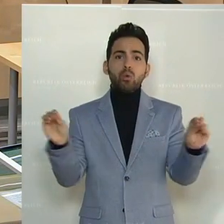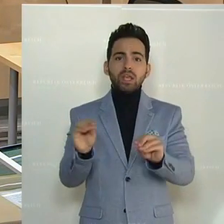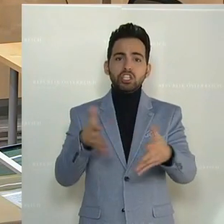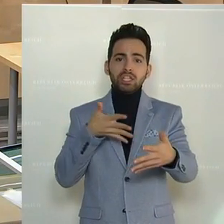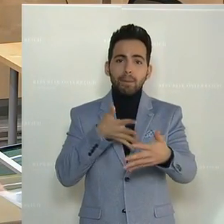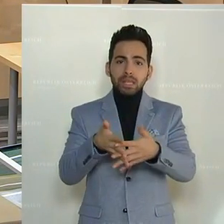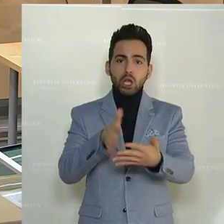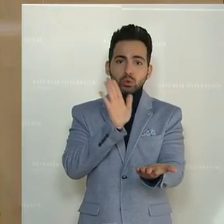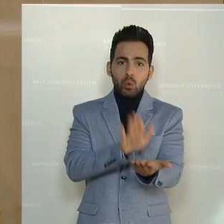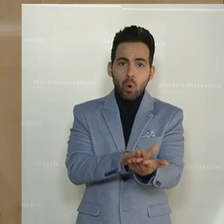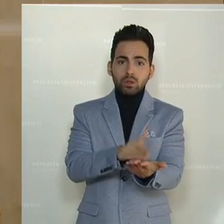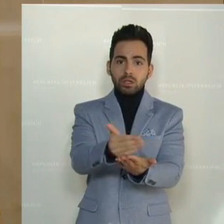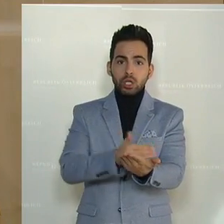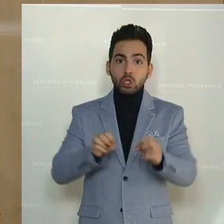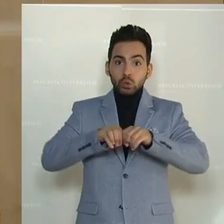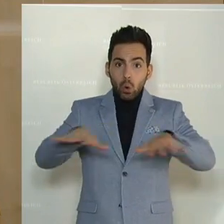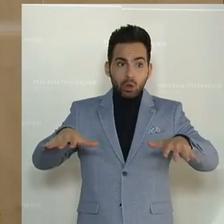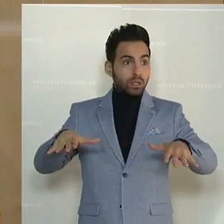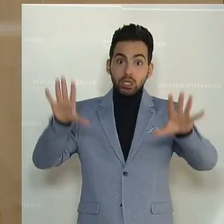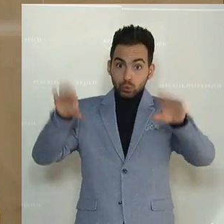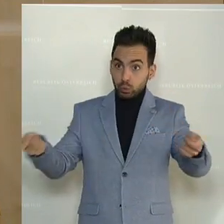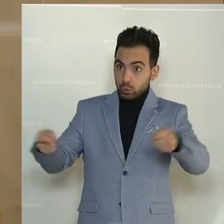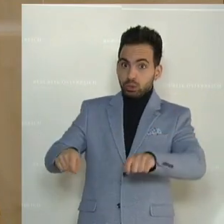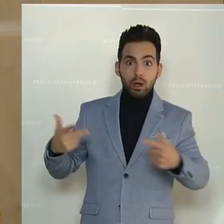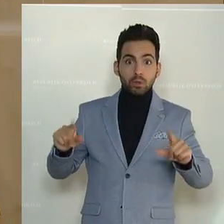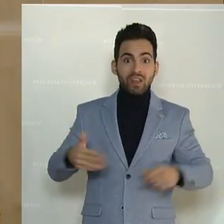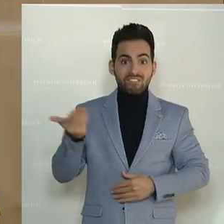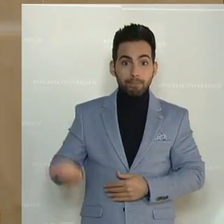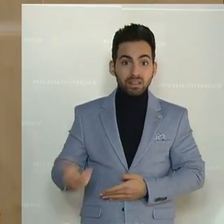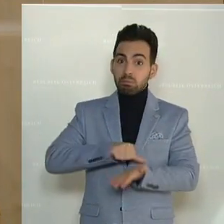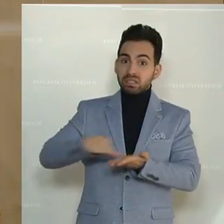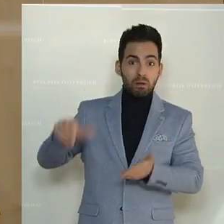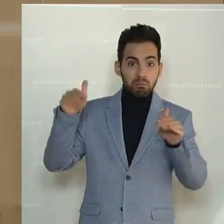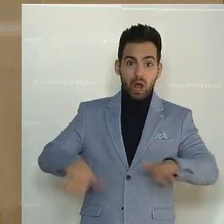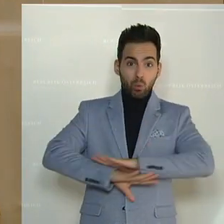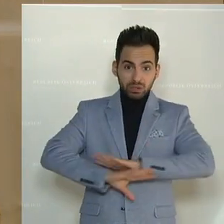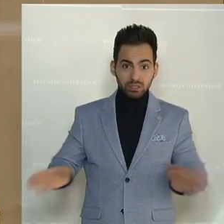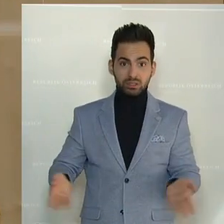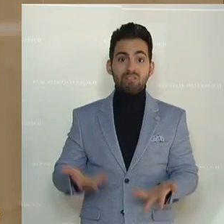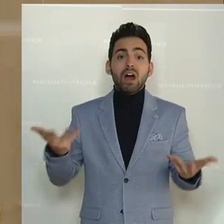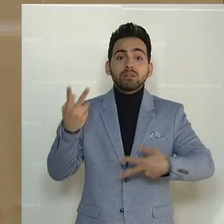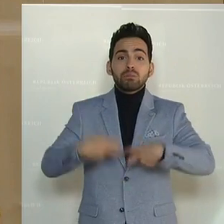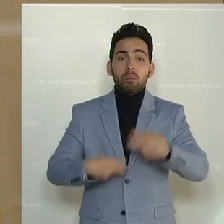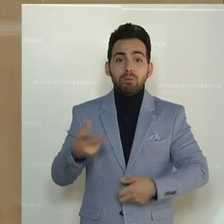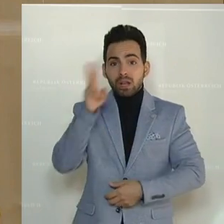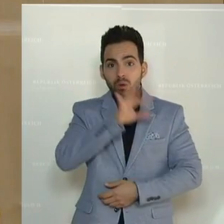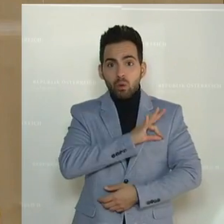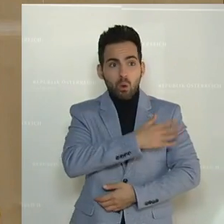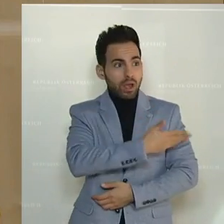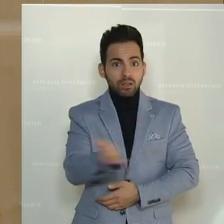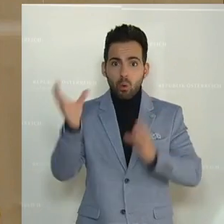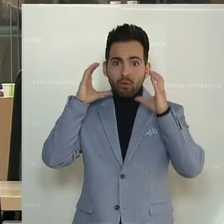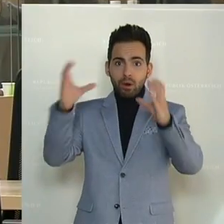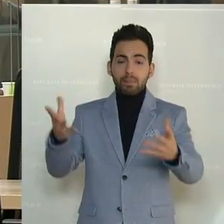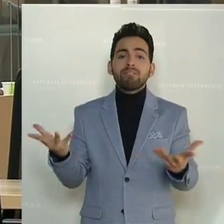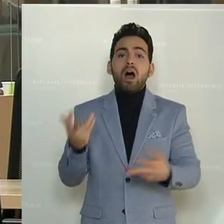Interpretation. Solange die Seuche ist und gesperrt ist, kriegt der Vermieter keine Miete. Was ist das Problem, meine lieben Kolleginnen und Kollegen von